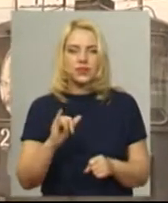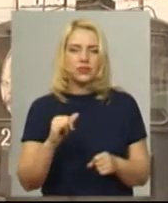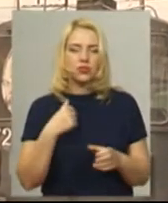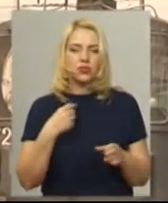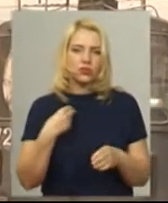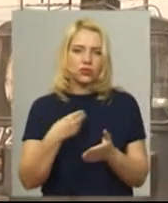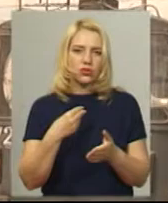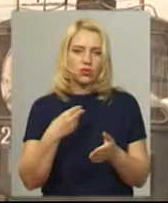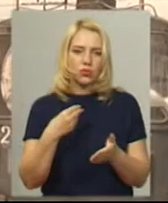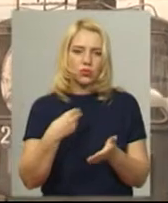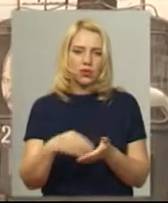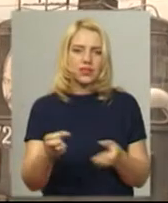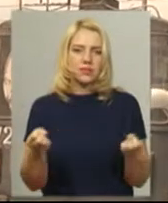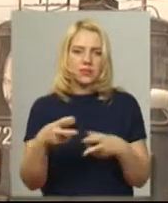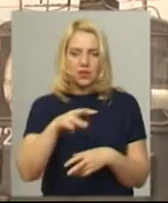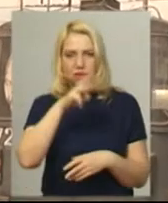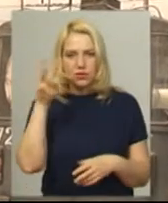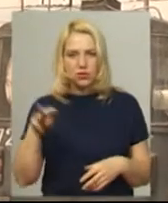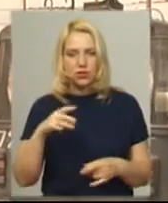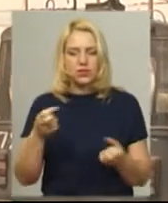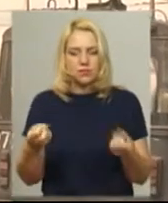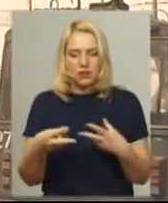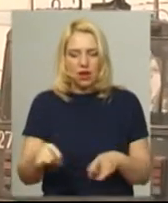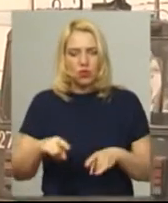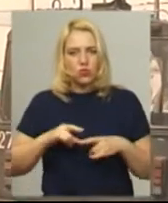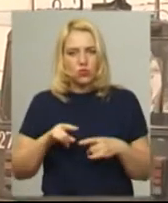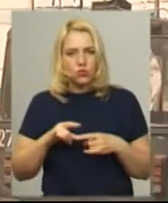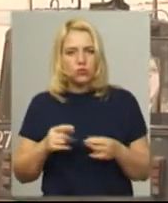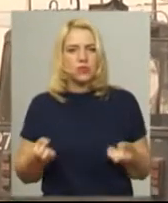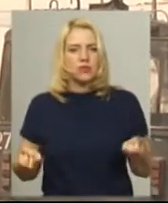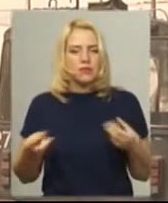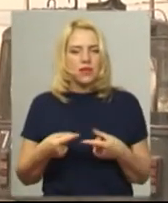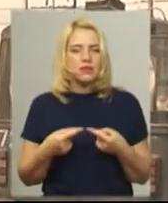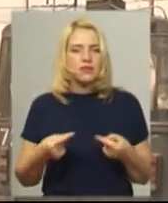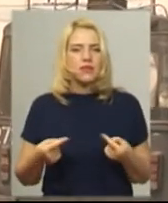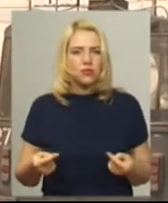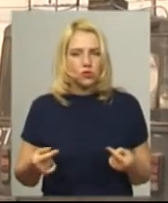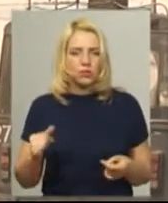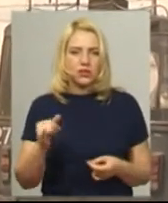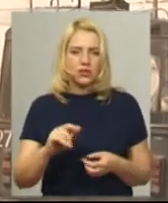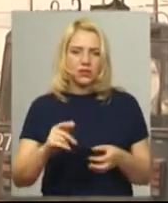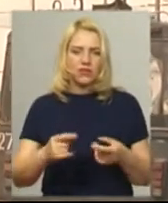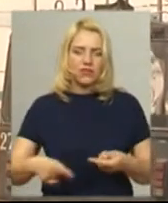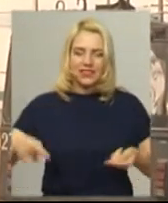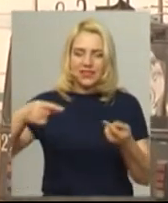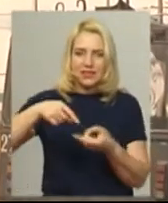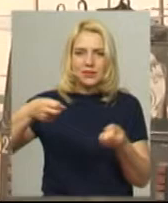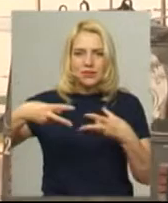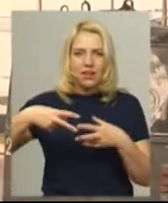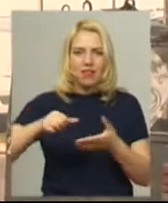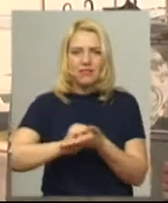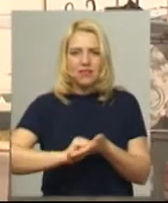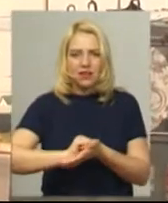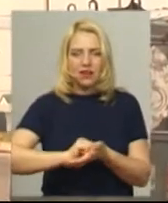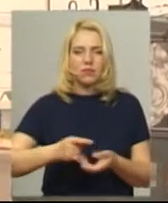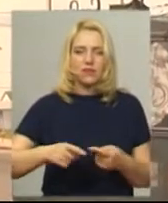я казав априскувачі, спеціальні костюми, спеціальні засоби, відповідні тряпки. Ми на сьогоднішній